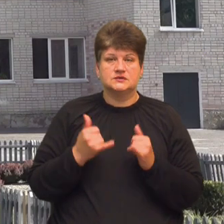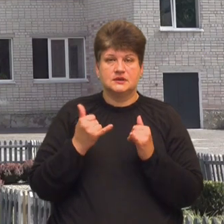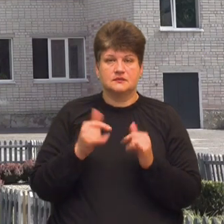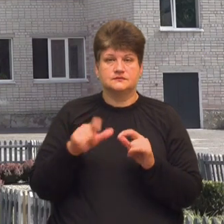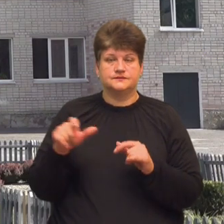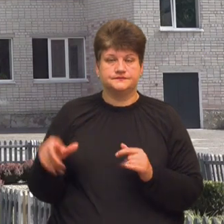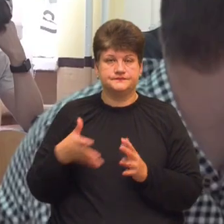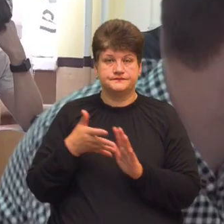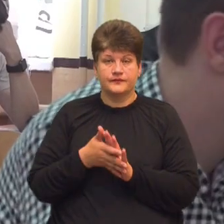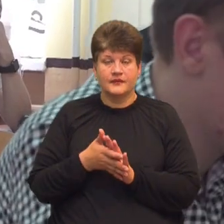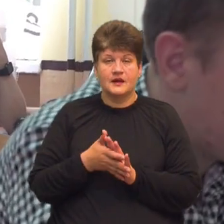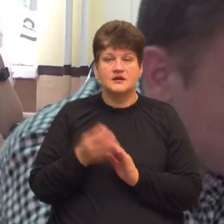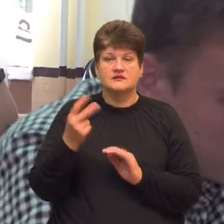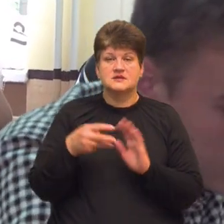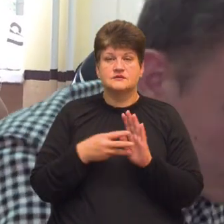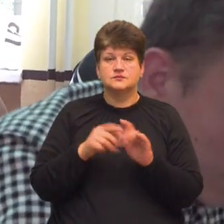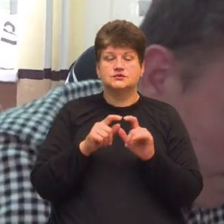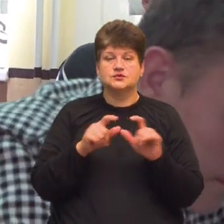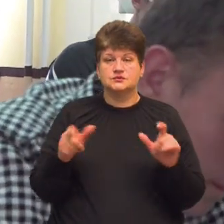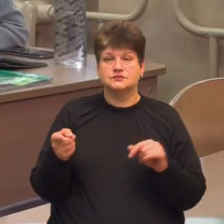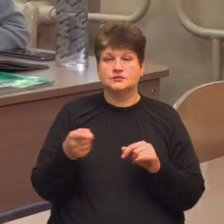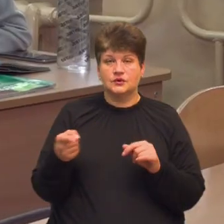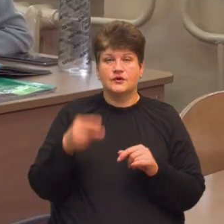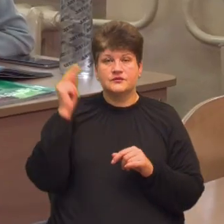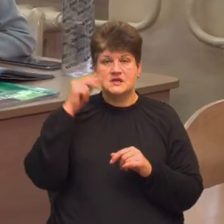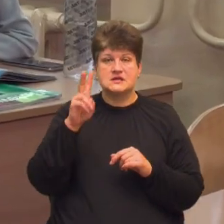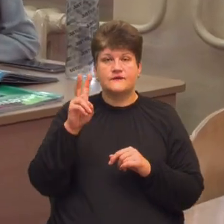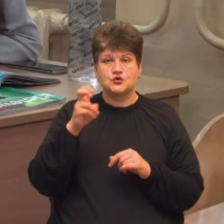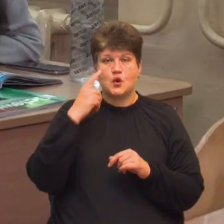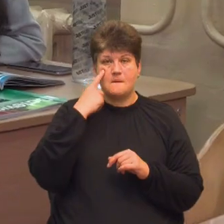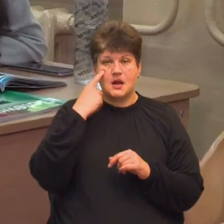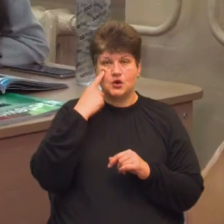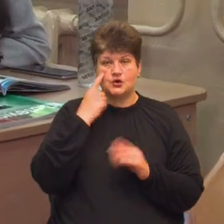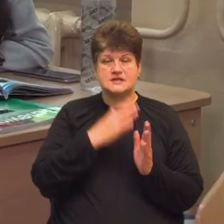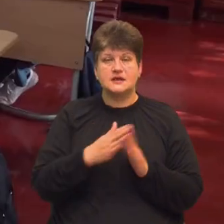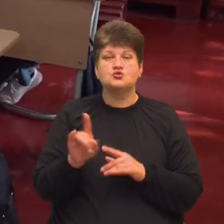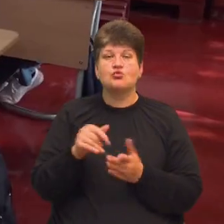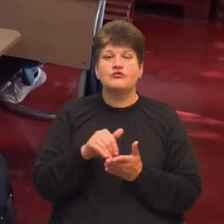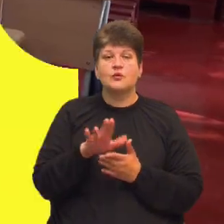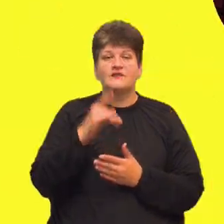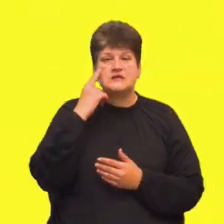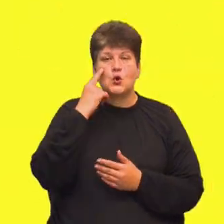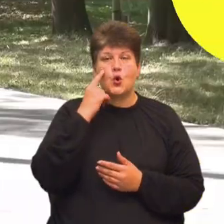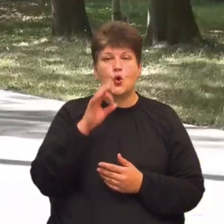У 28-й Тернопільській школі учні навчаються за 200-бальною системою. Чому відмовились від оцінок?